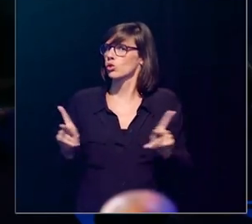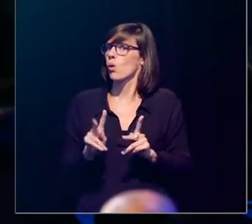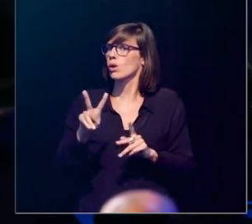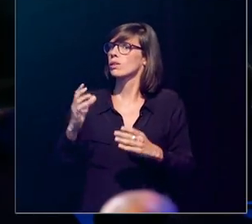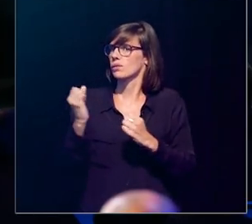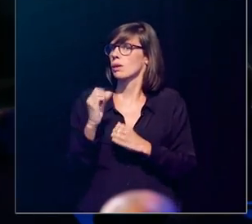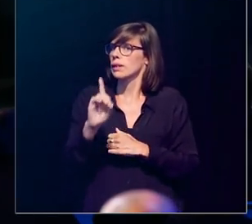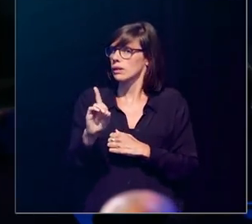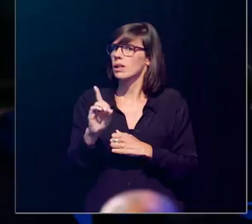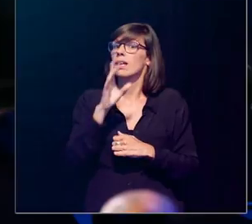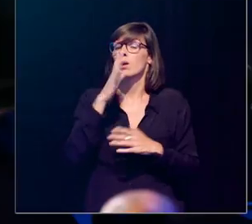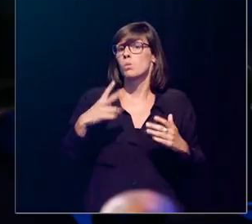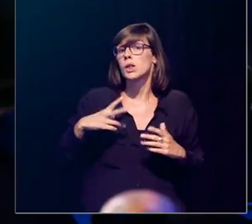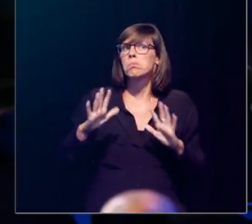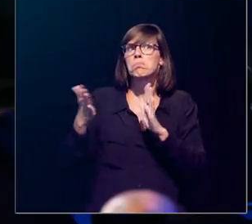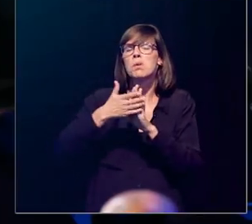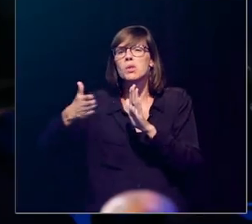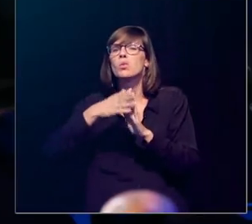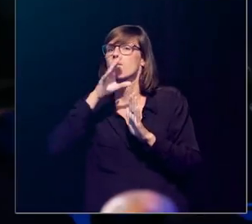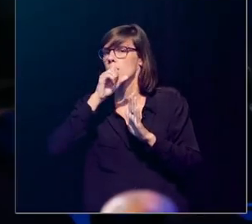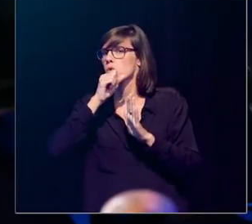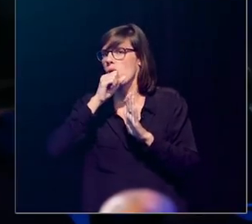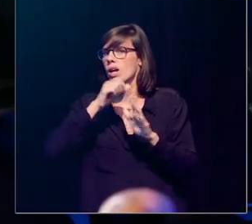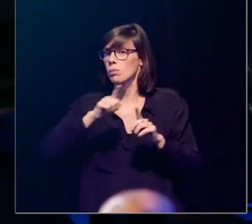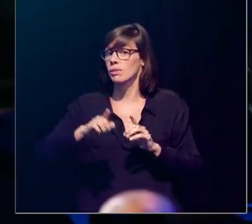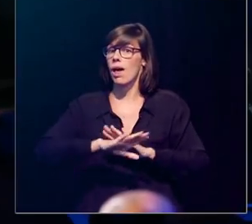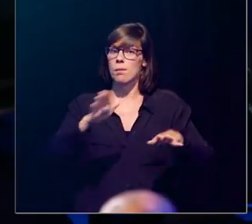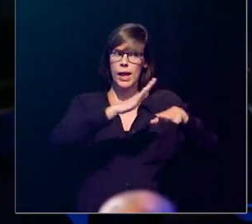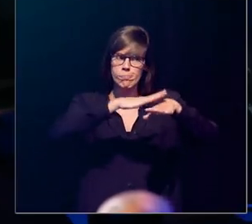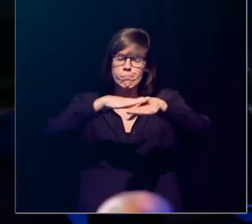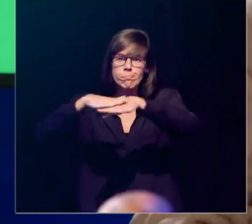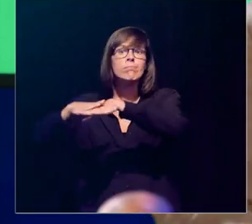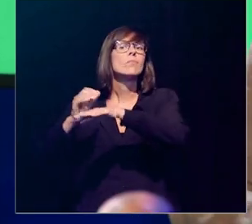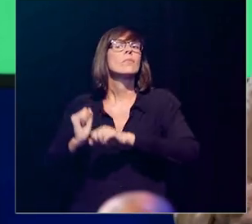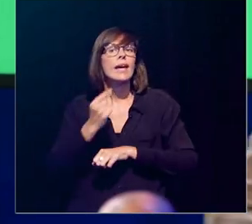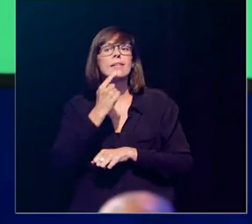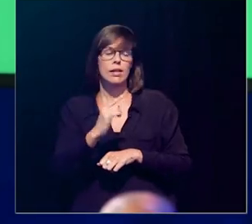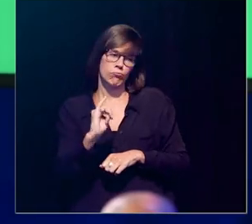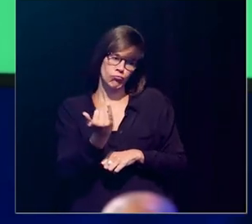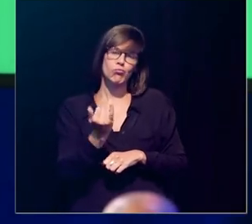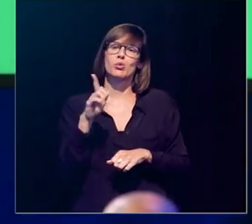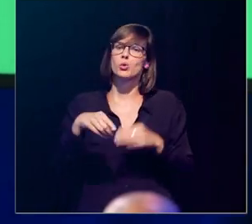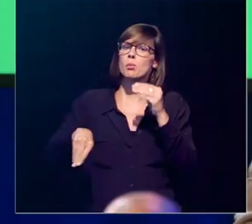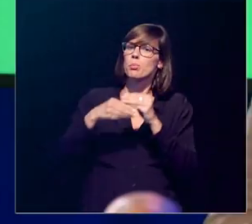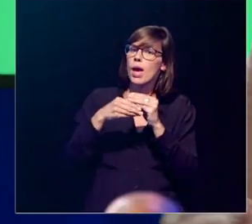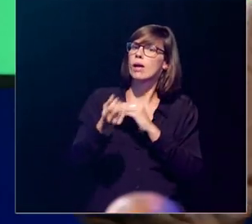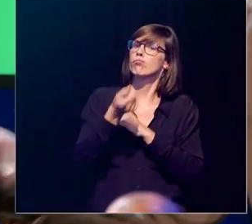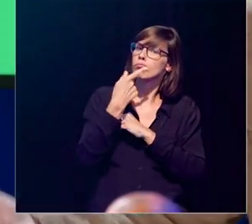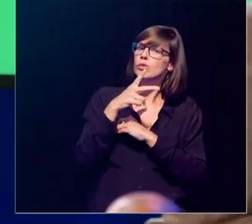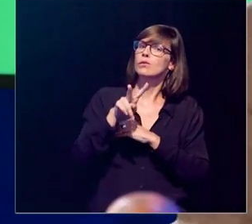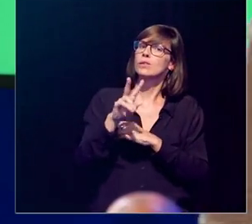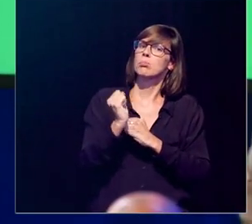Belgen zijn deficient, hebben een tekort aan vitamine D tegen februari. Dus aan alle Belgen zou men kunnen zeggen,